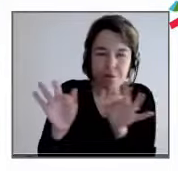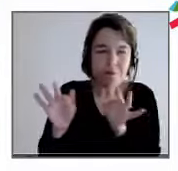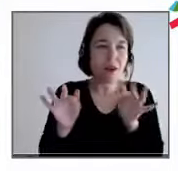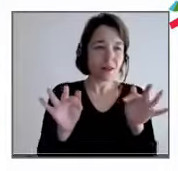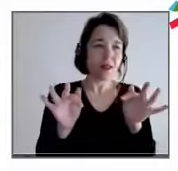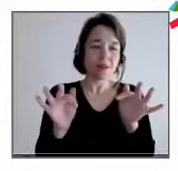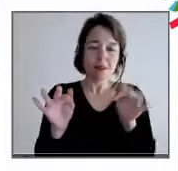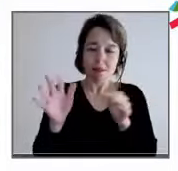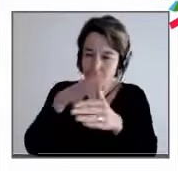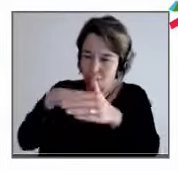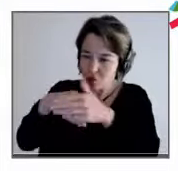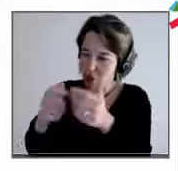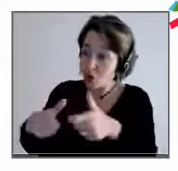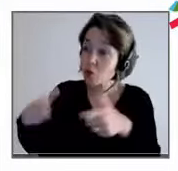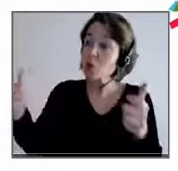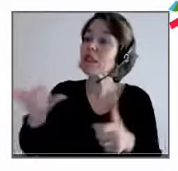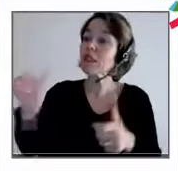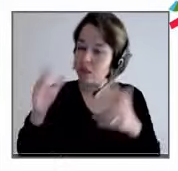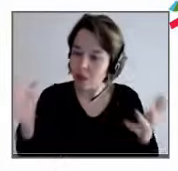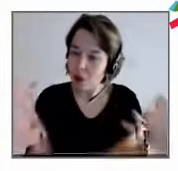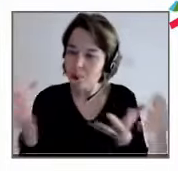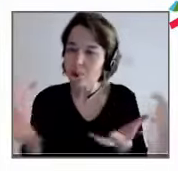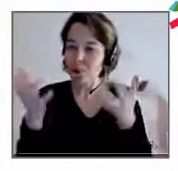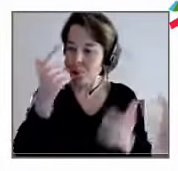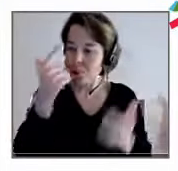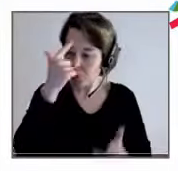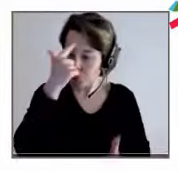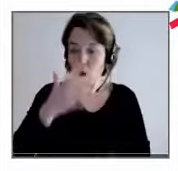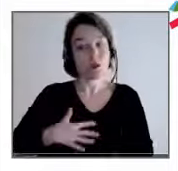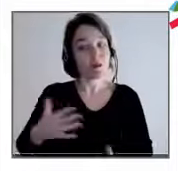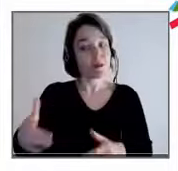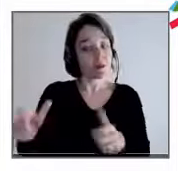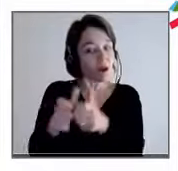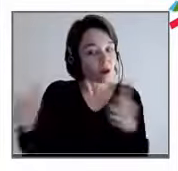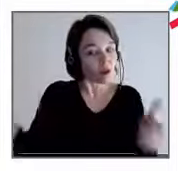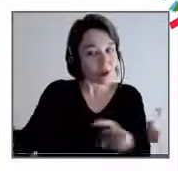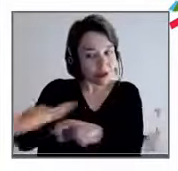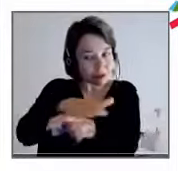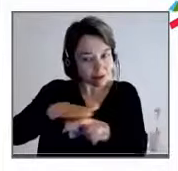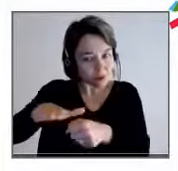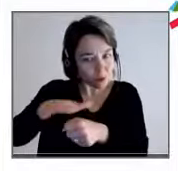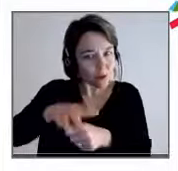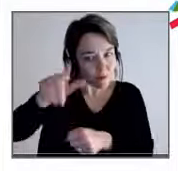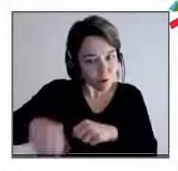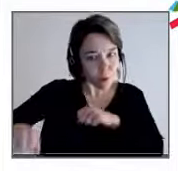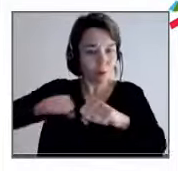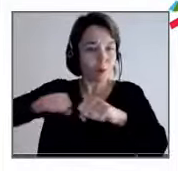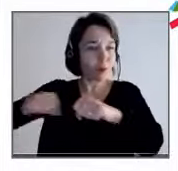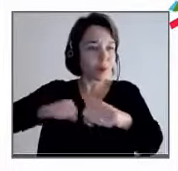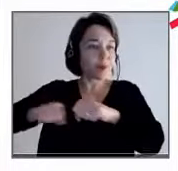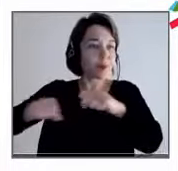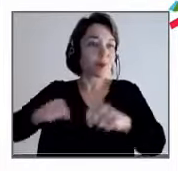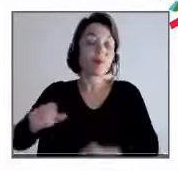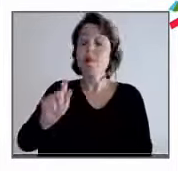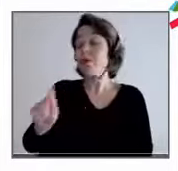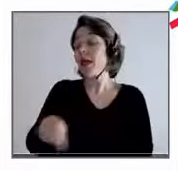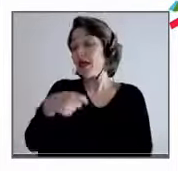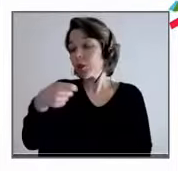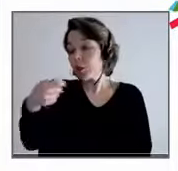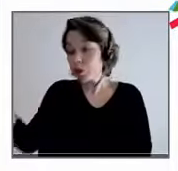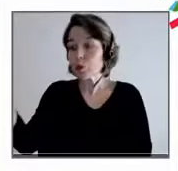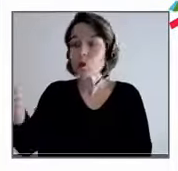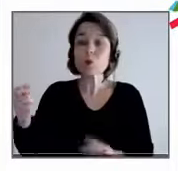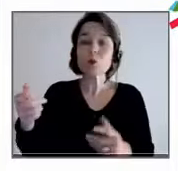Moi, je pense que là, c'est la totalité de l'entreprise qui est concernée. Évidemment, au premier chef, les personnes qui sont en situation